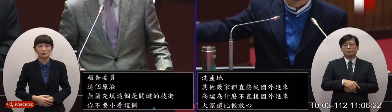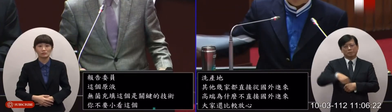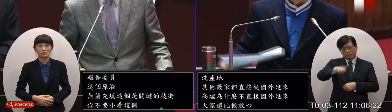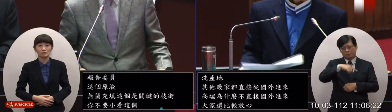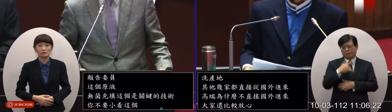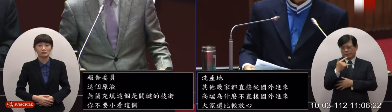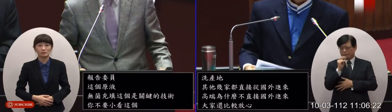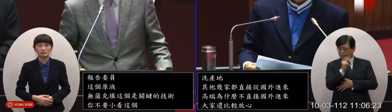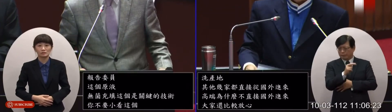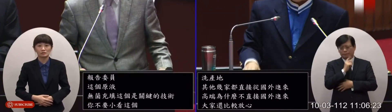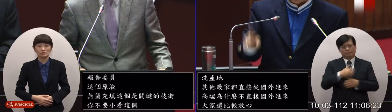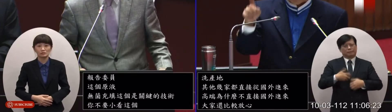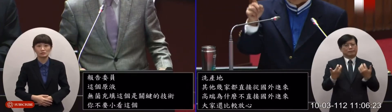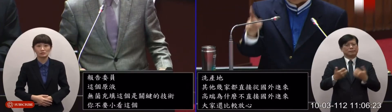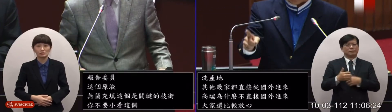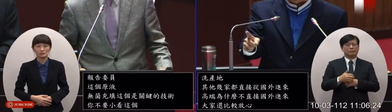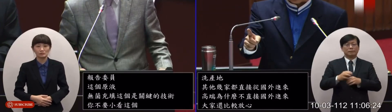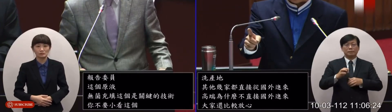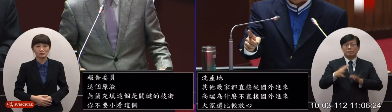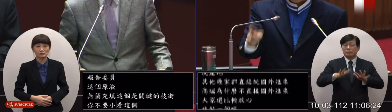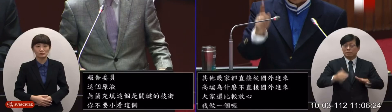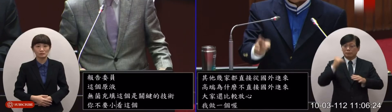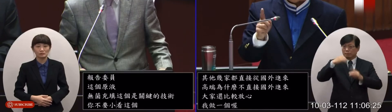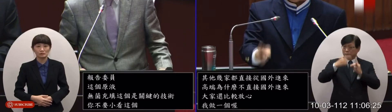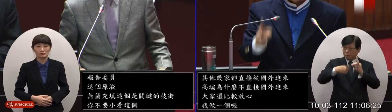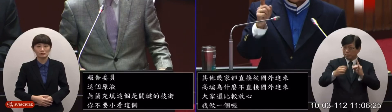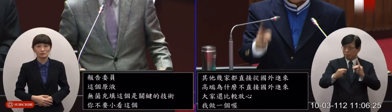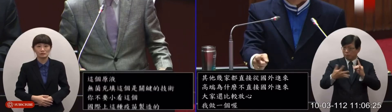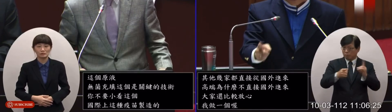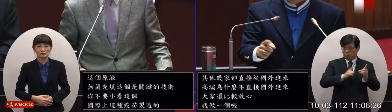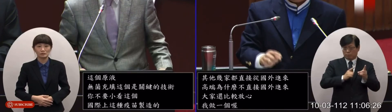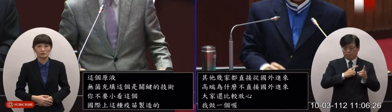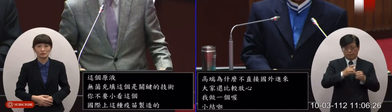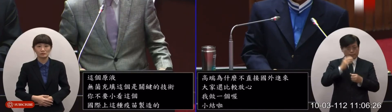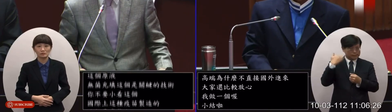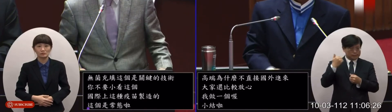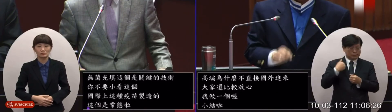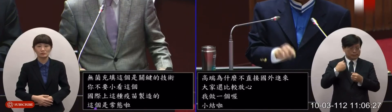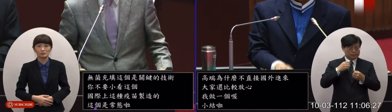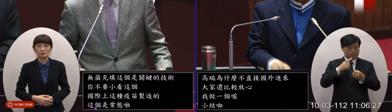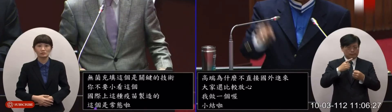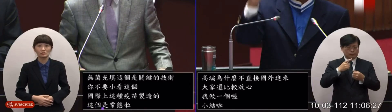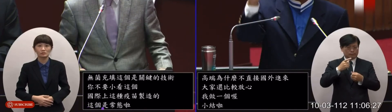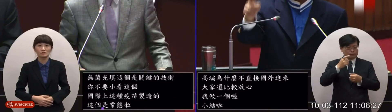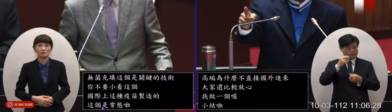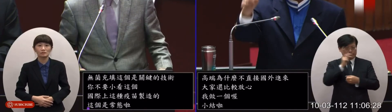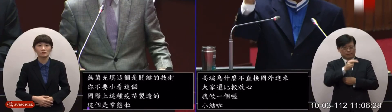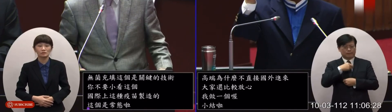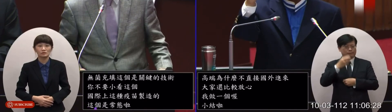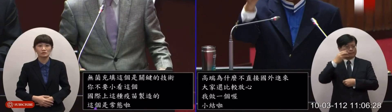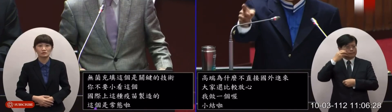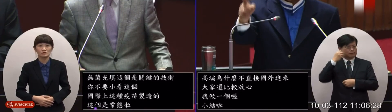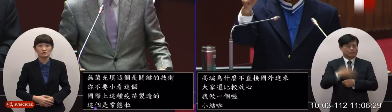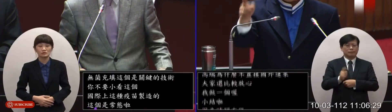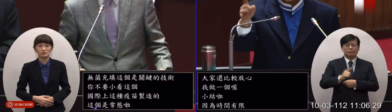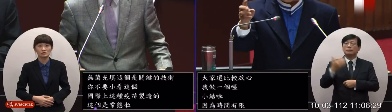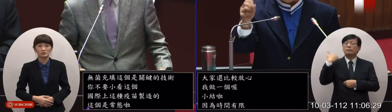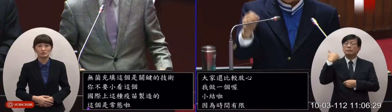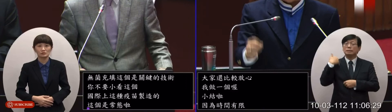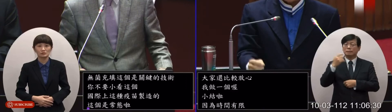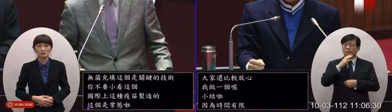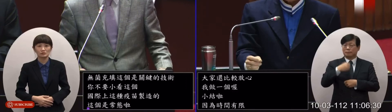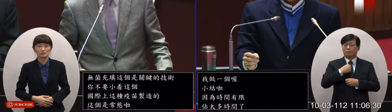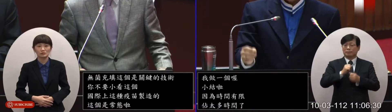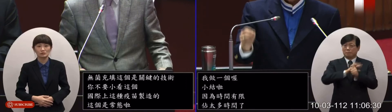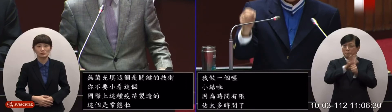看人生氣了今天你高端為什麼高端這麼黑就是因為你當初COVID